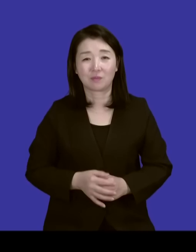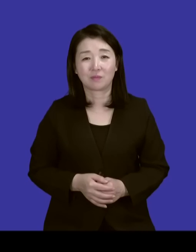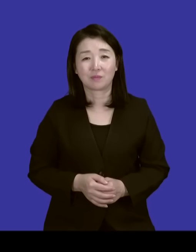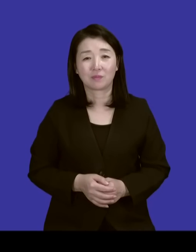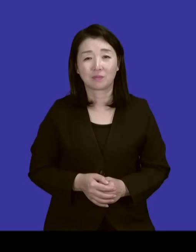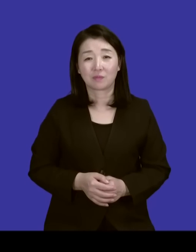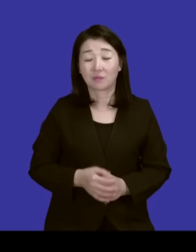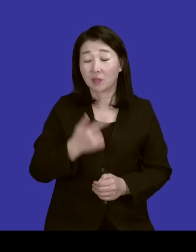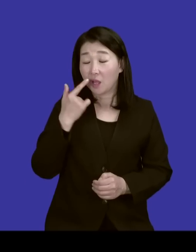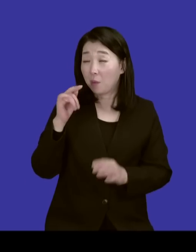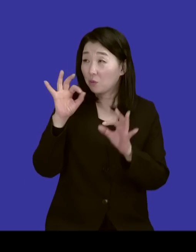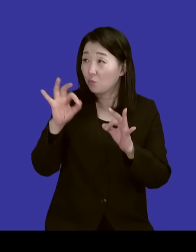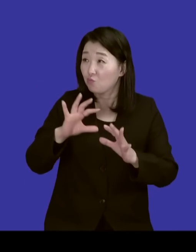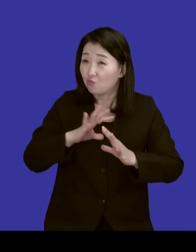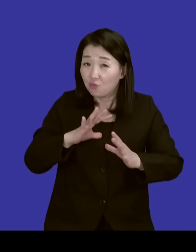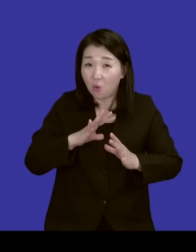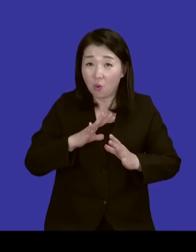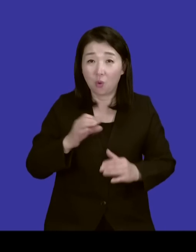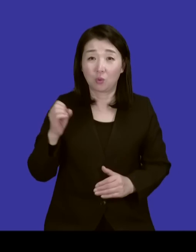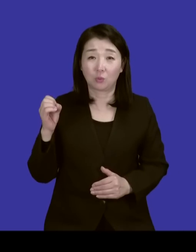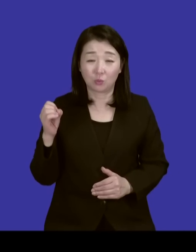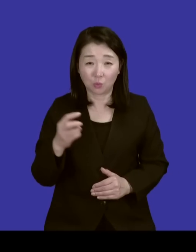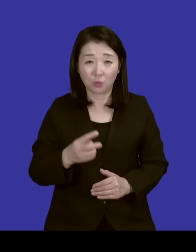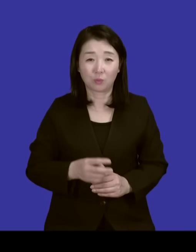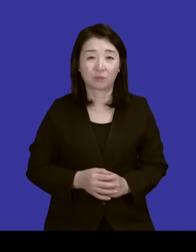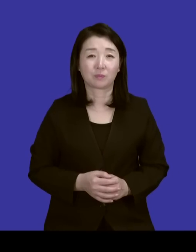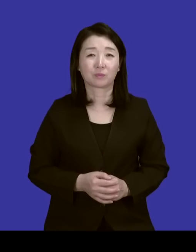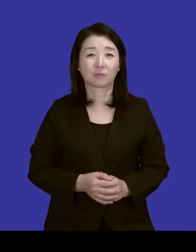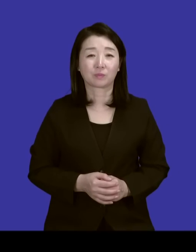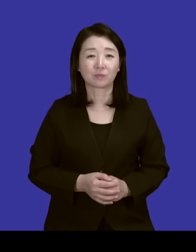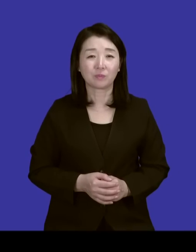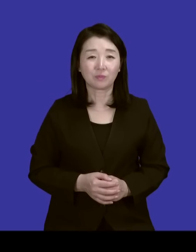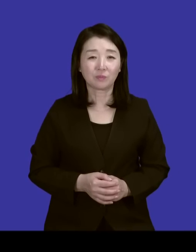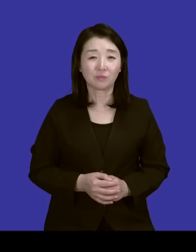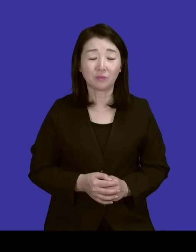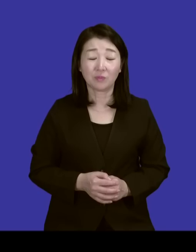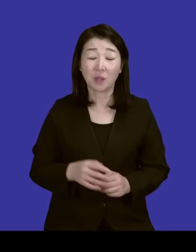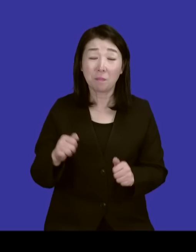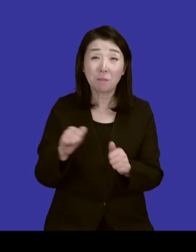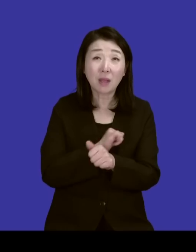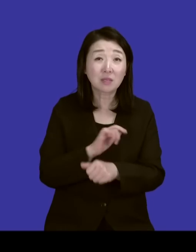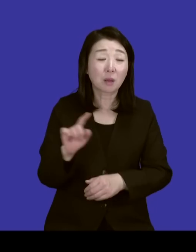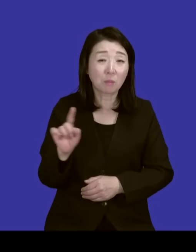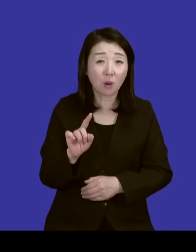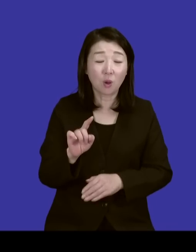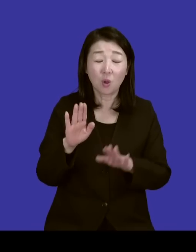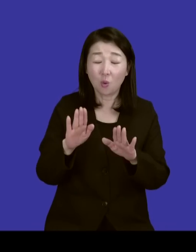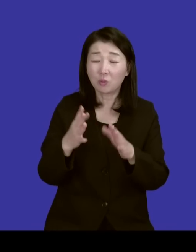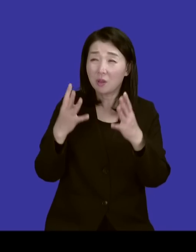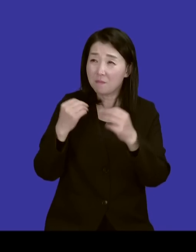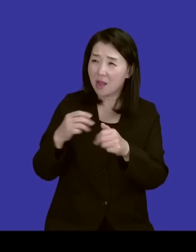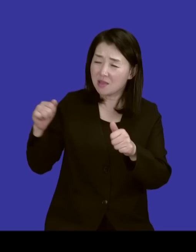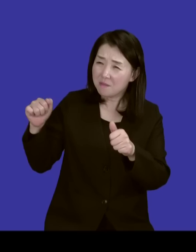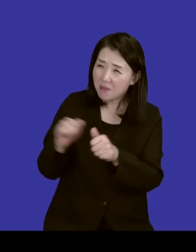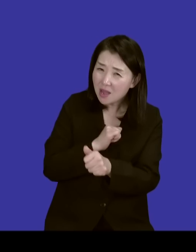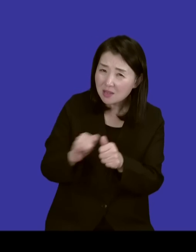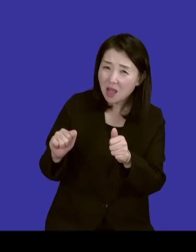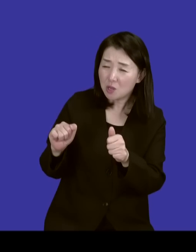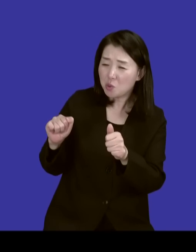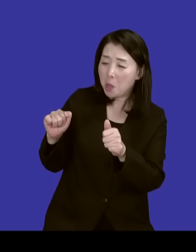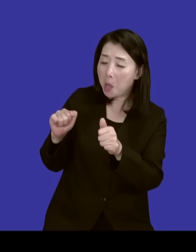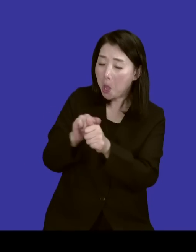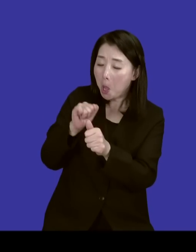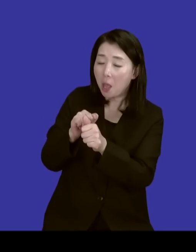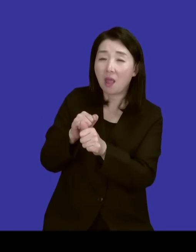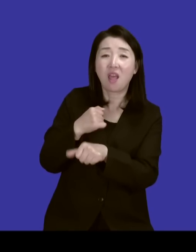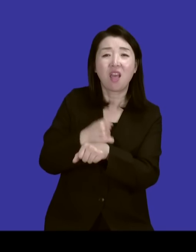아버지 보면 무섭고 뭐 그냥 쉽게 오늘은 어느 정도 맞냐 덜 맞냐 많이 맞냐 이제 뭐 그렇게